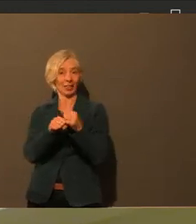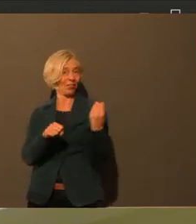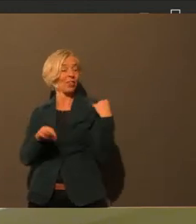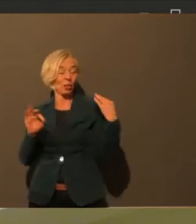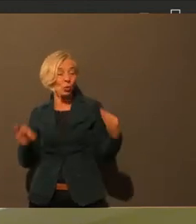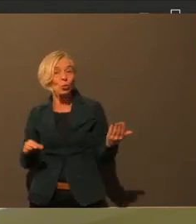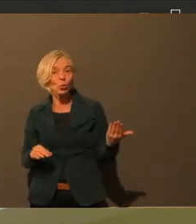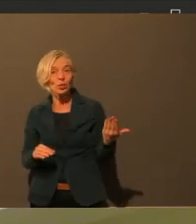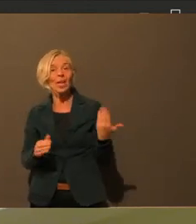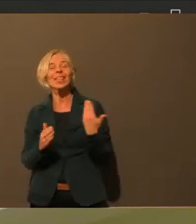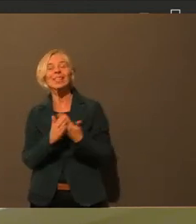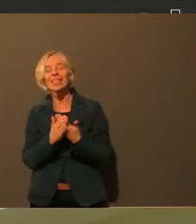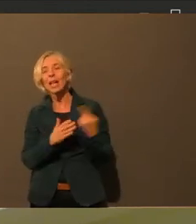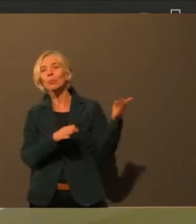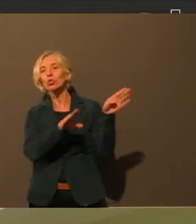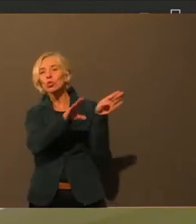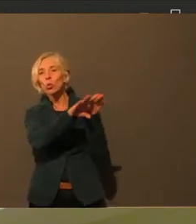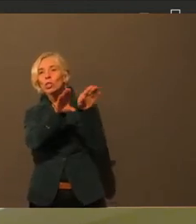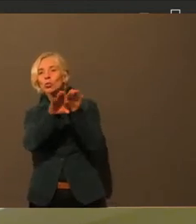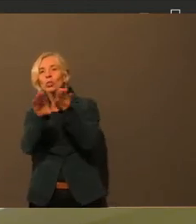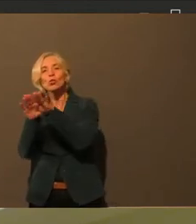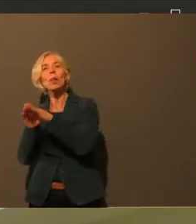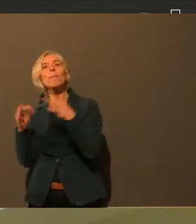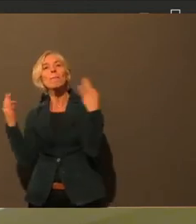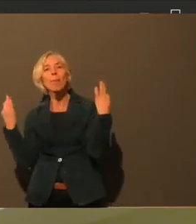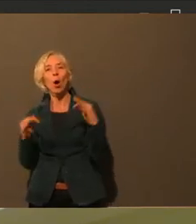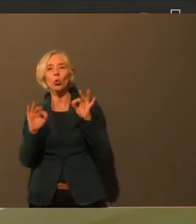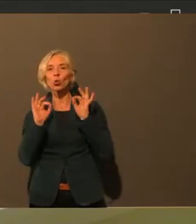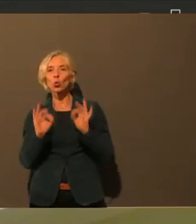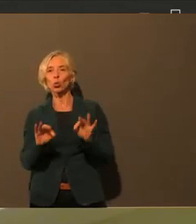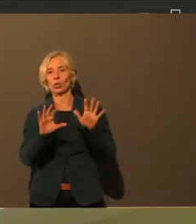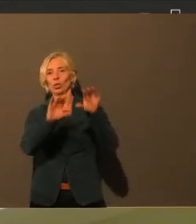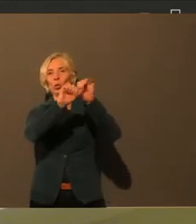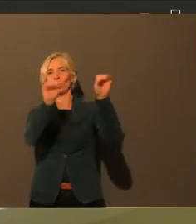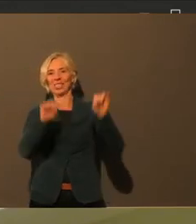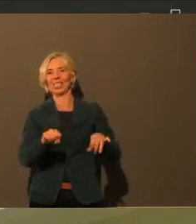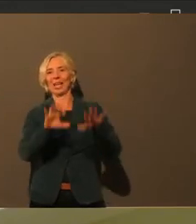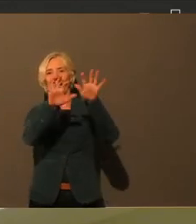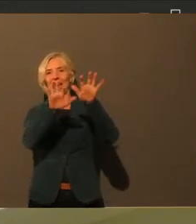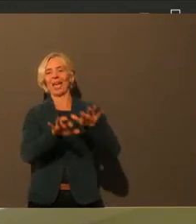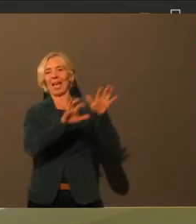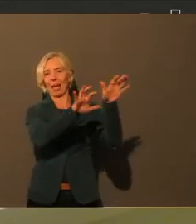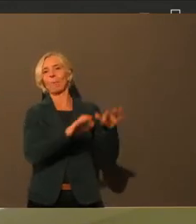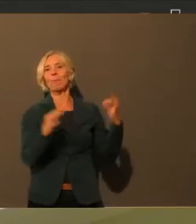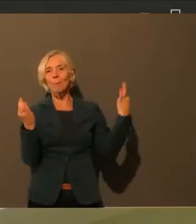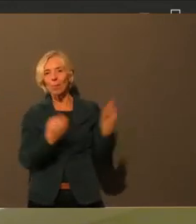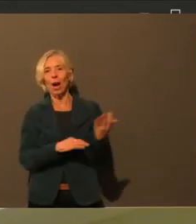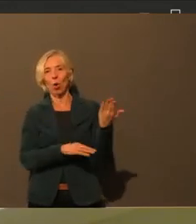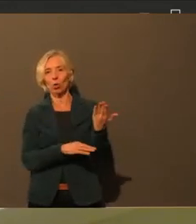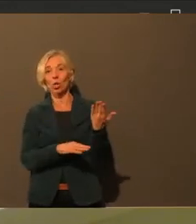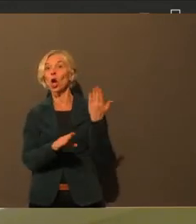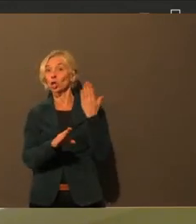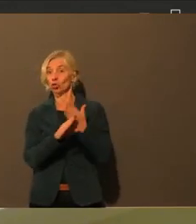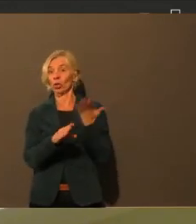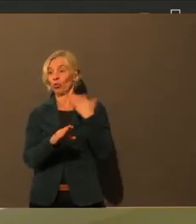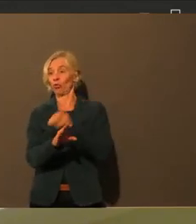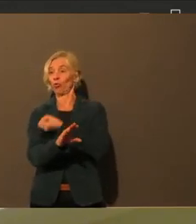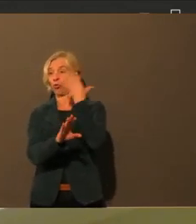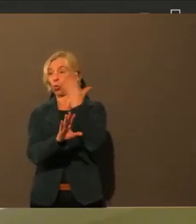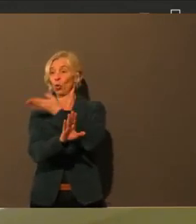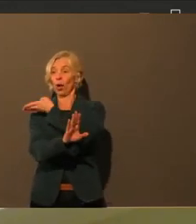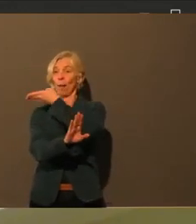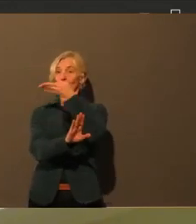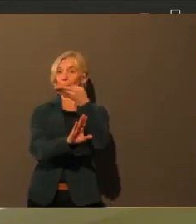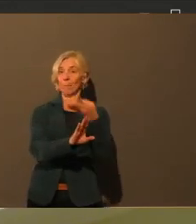wichtig, dass wir da gucken, es ist einige Zeit verstrichen seit dem ersten Lockdown, dass man da was